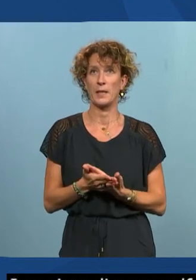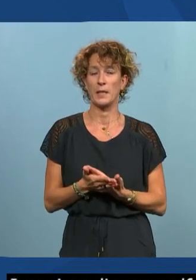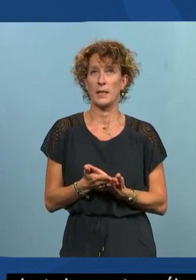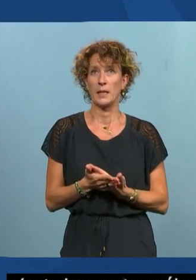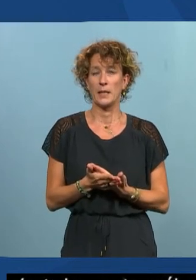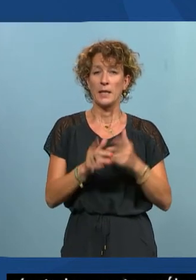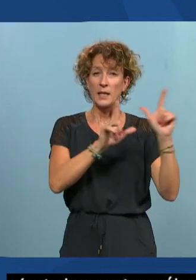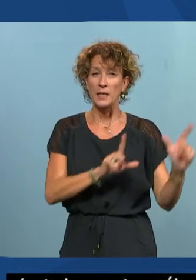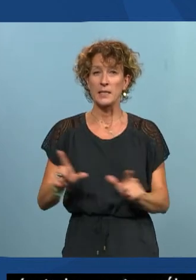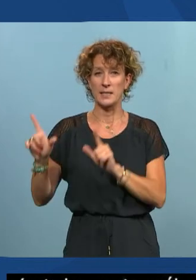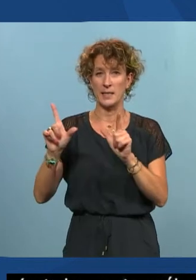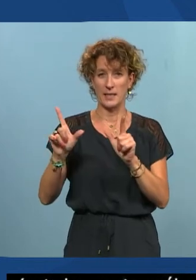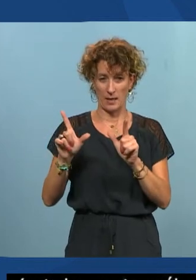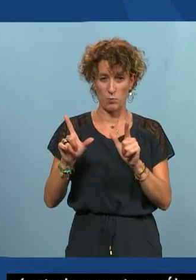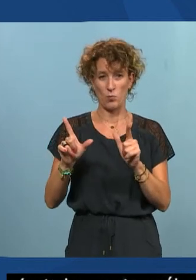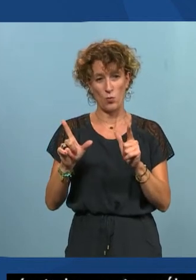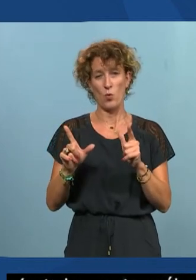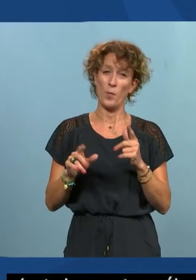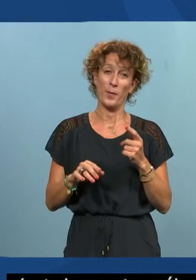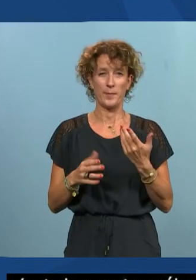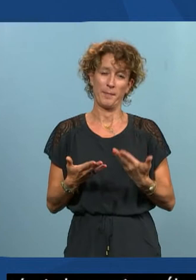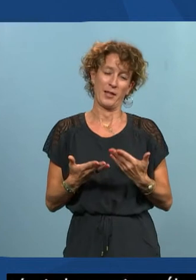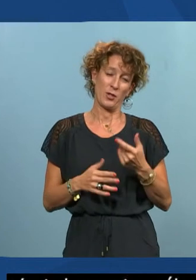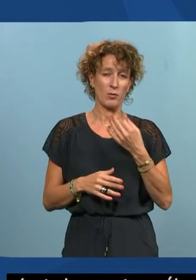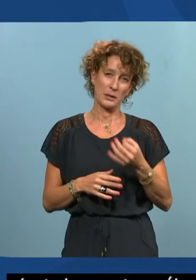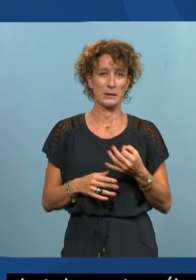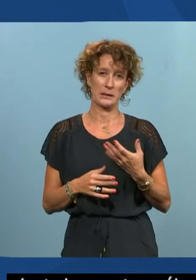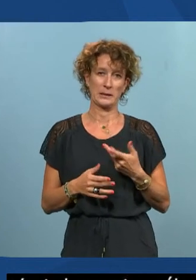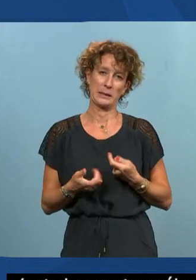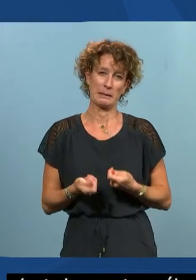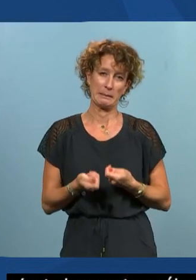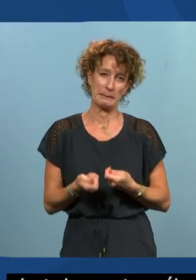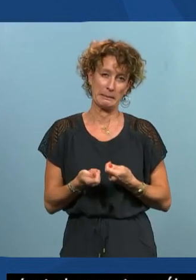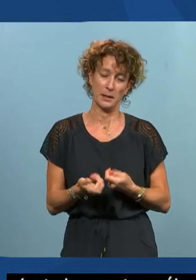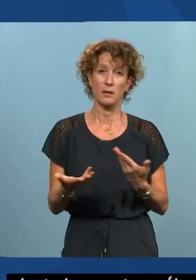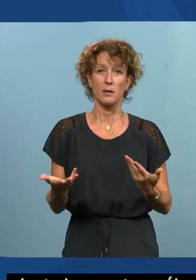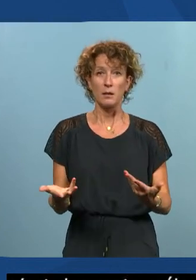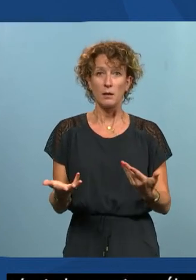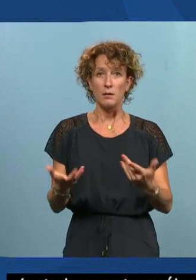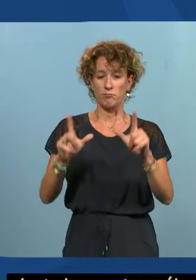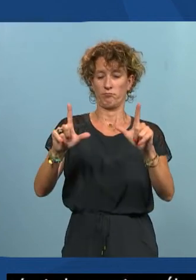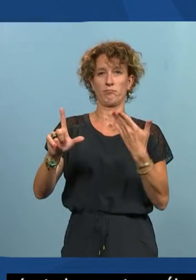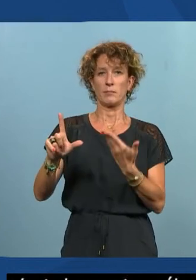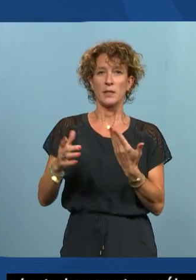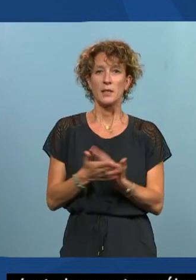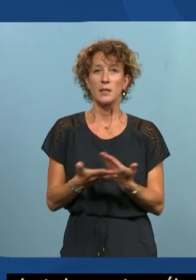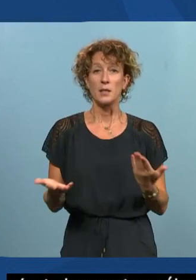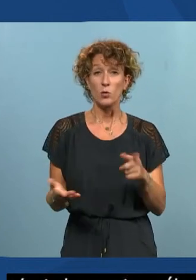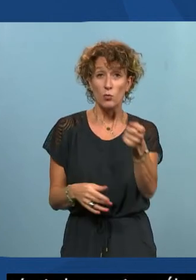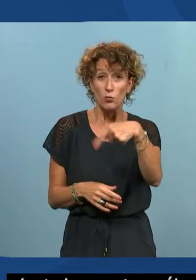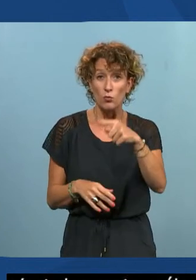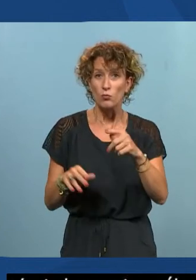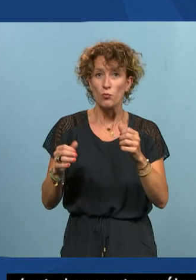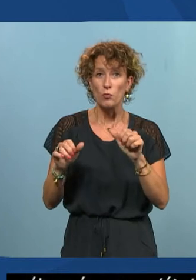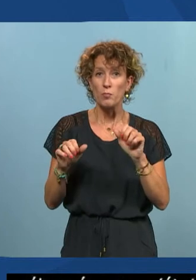la diapo suivante une fois que j'ai un petit peu enfoncé le le clou c'est qu'est-ce qu'on peut qu'est-ce que vous pouvez faire tout de